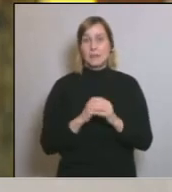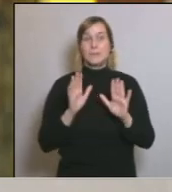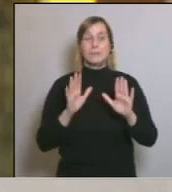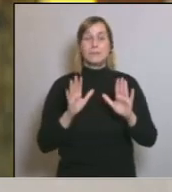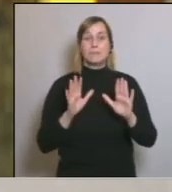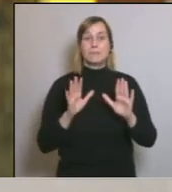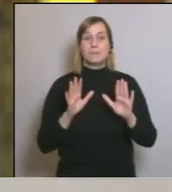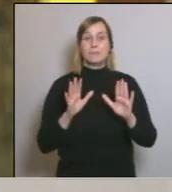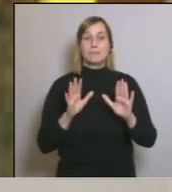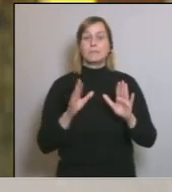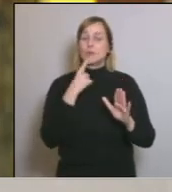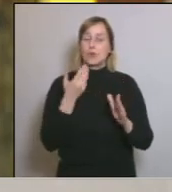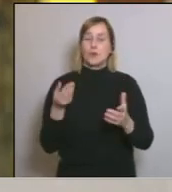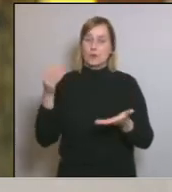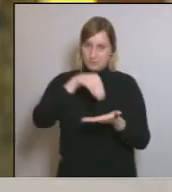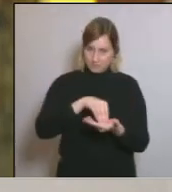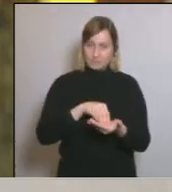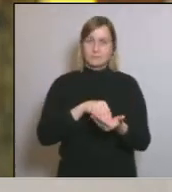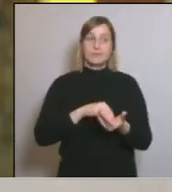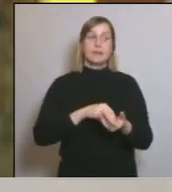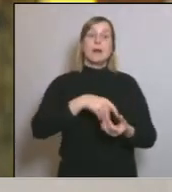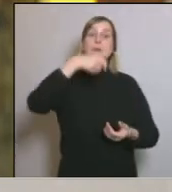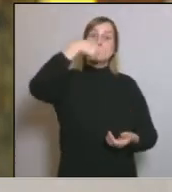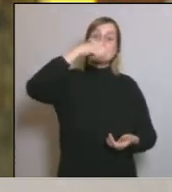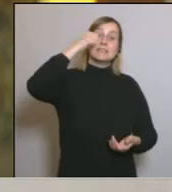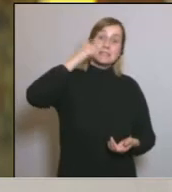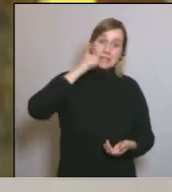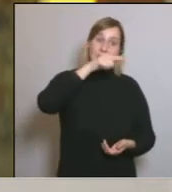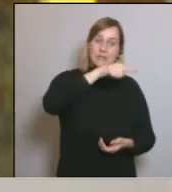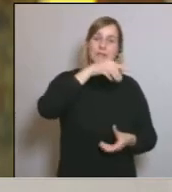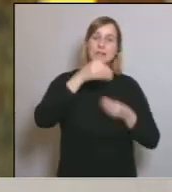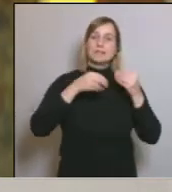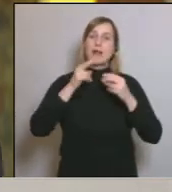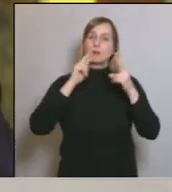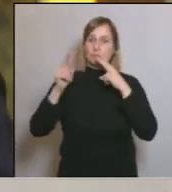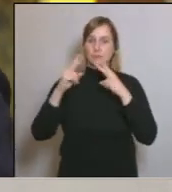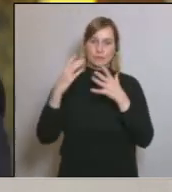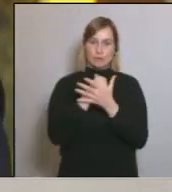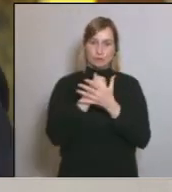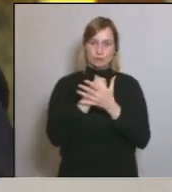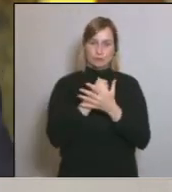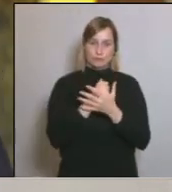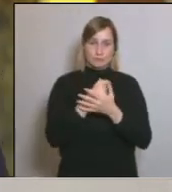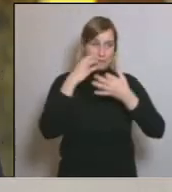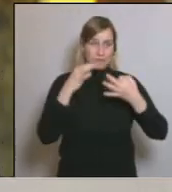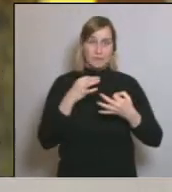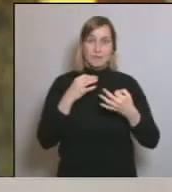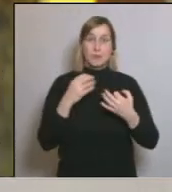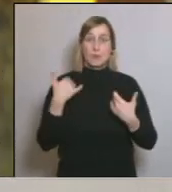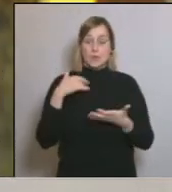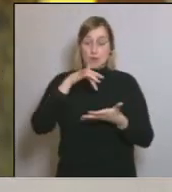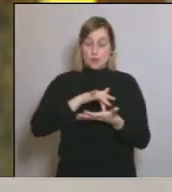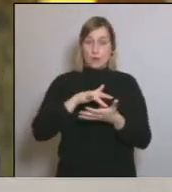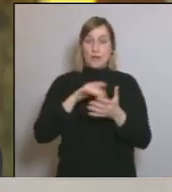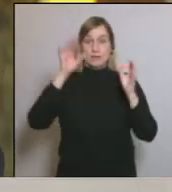insisteixo, el president Sánchez finalment ha fet una resposta a tots i quan ha arribat a aquest